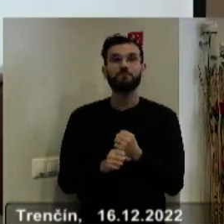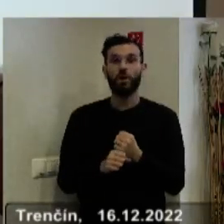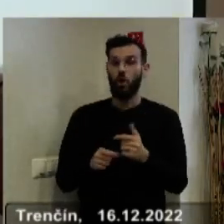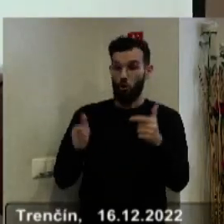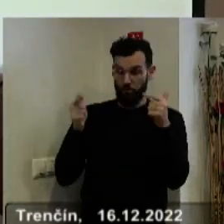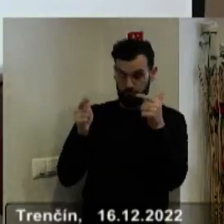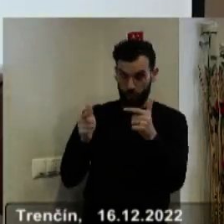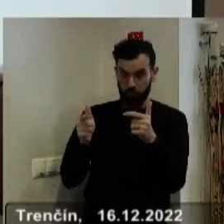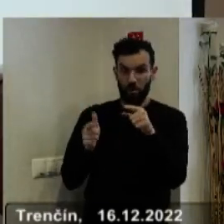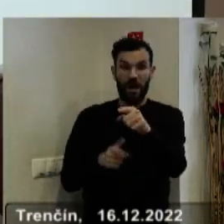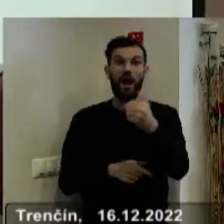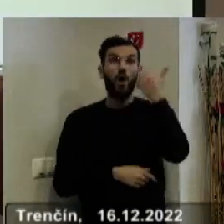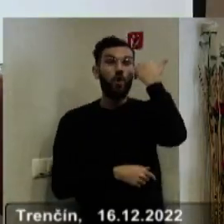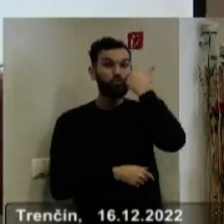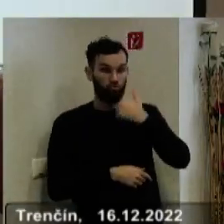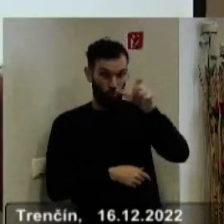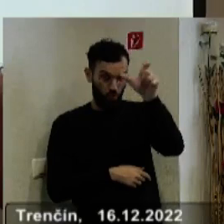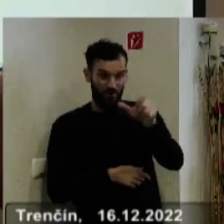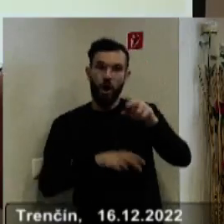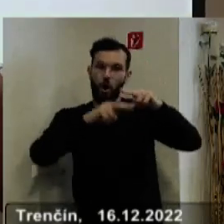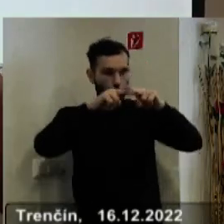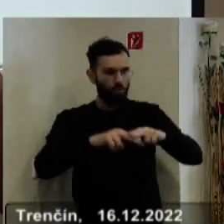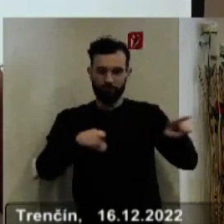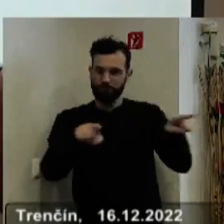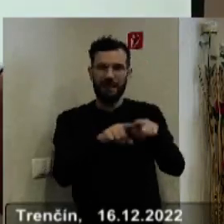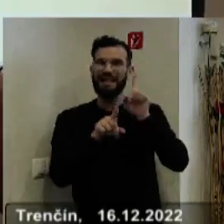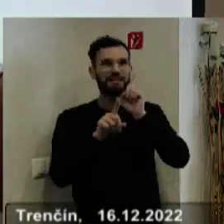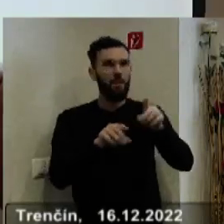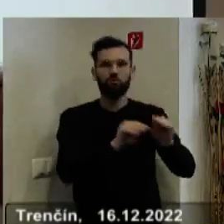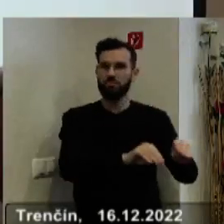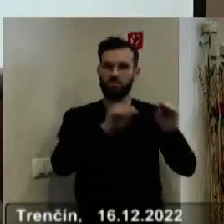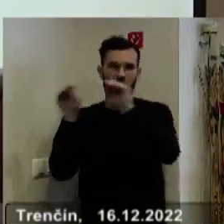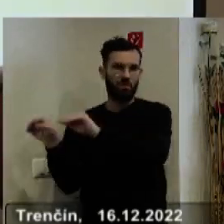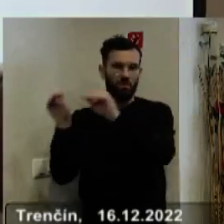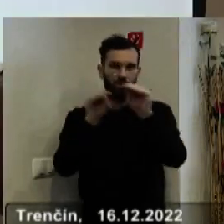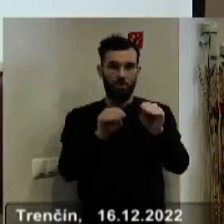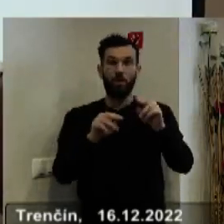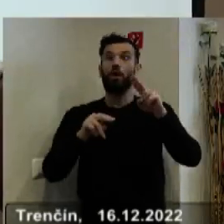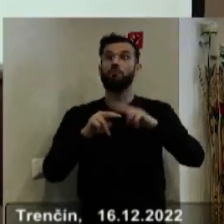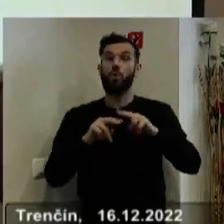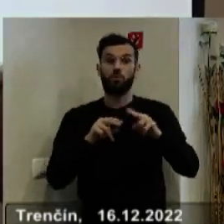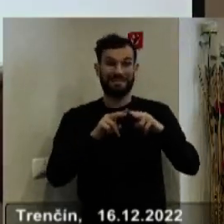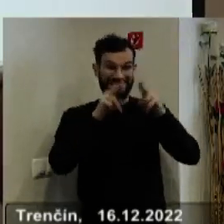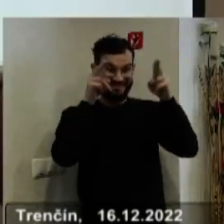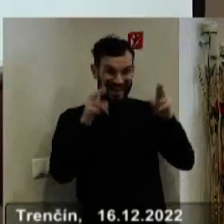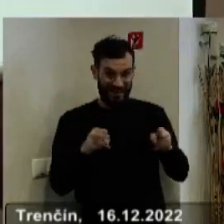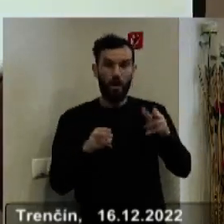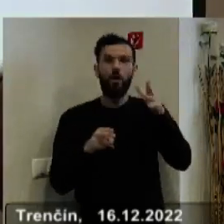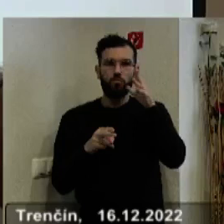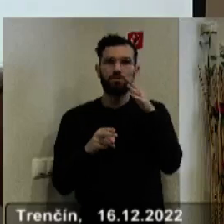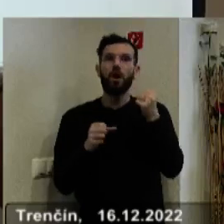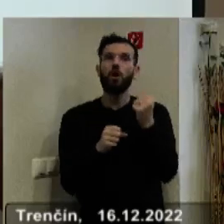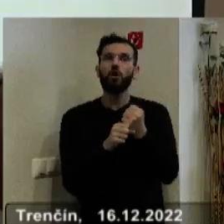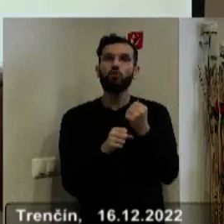občana vo svojom prirodzenom prostredí. Postupne sa budú prostredníctvom našich zariadení poskytovať nasledujúce